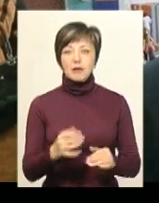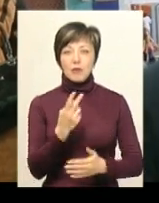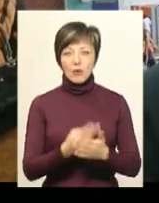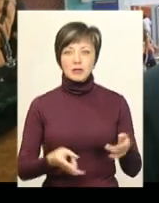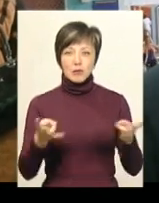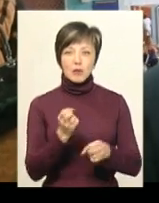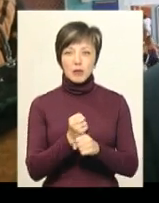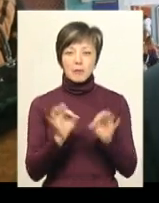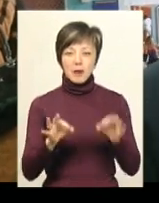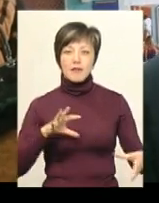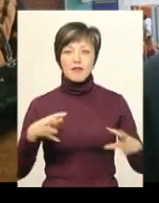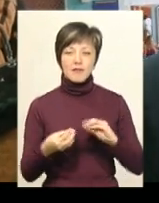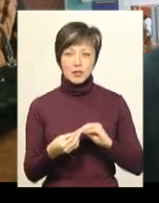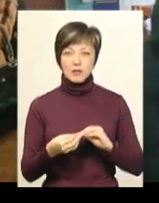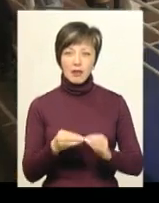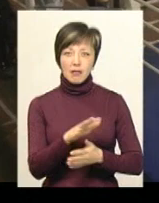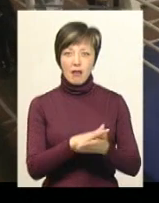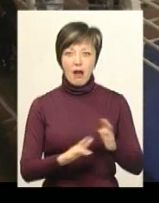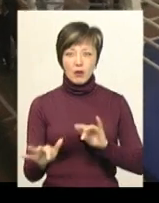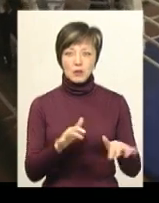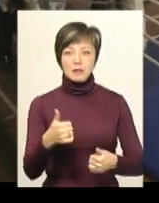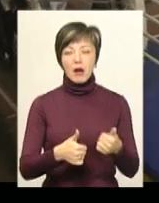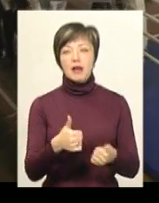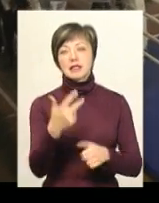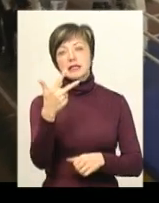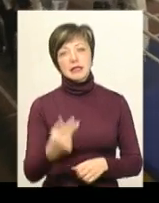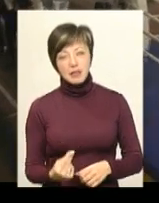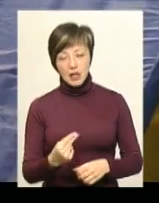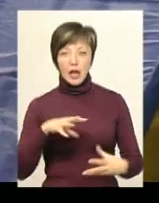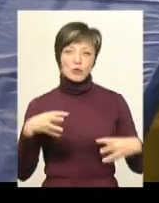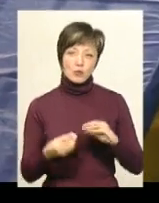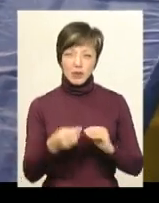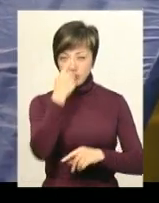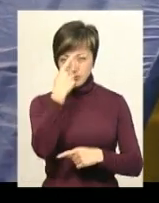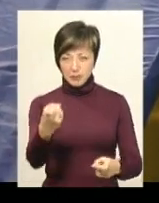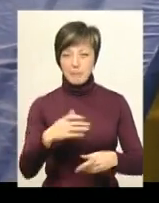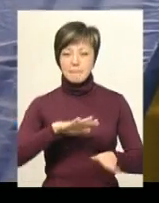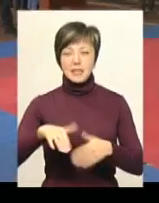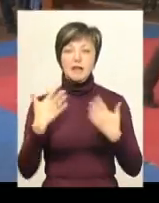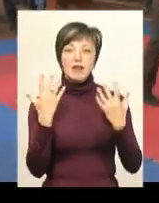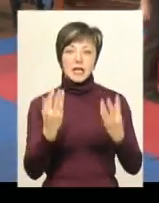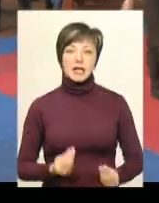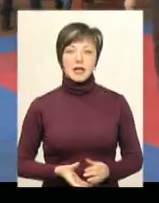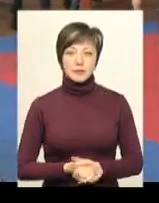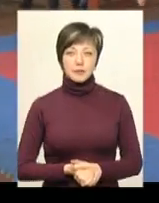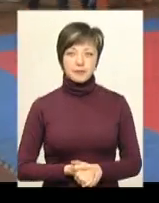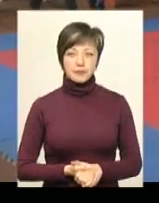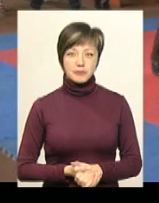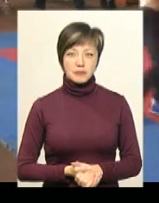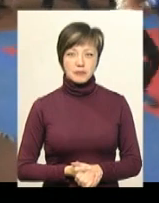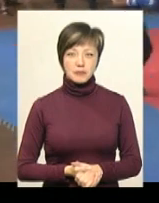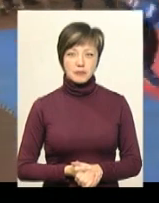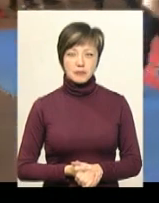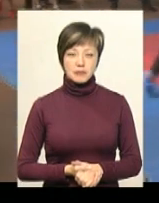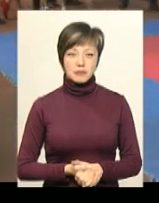потрібно робити правильні висновки і йти далі. Змагання триватимуть три дні, тож результати ми повідомимо після вихідних. Світлана Поробок, Віктор Кривий,